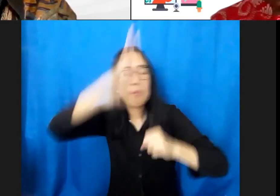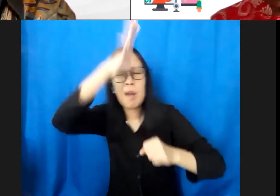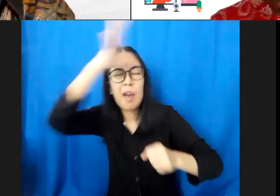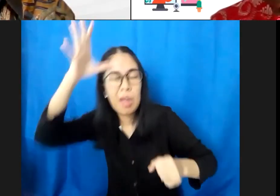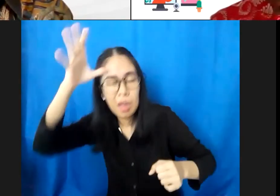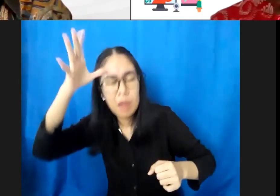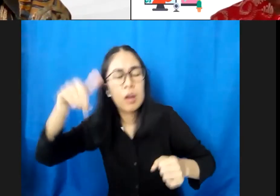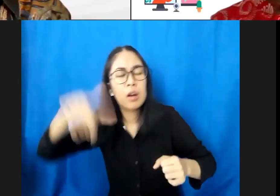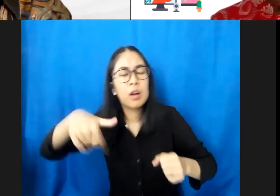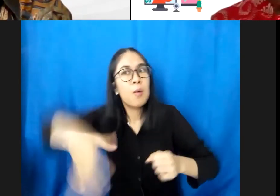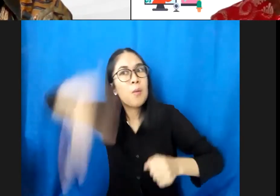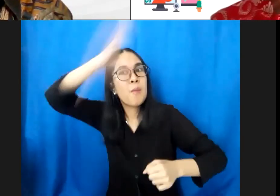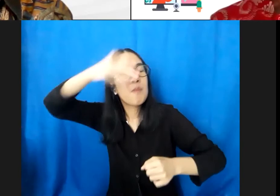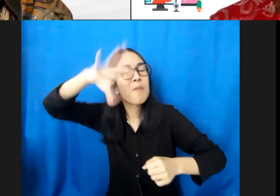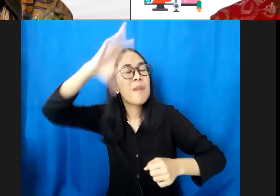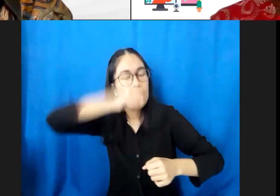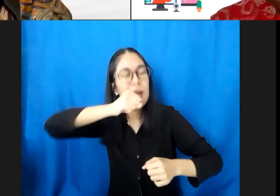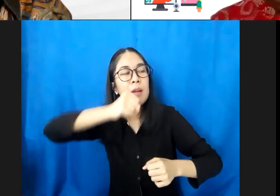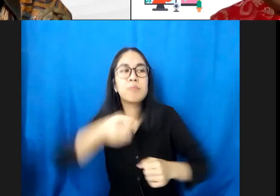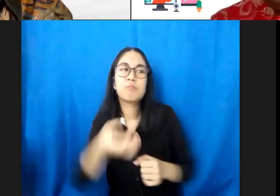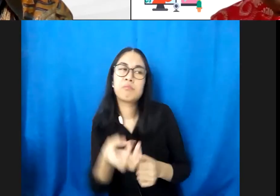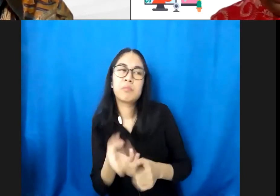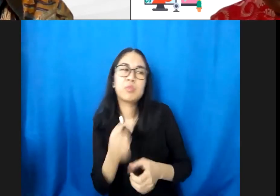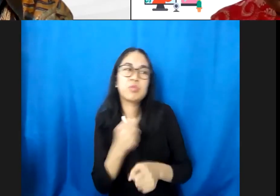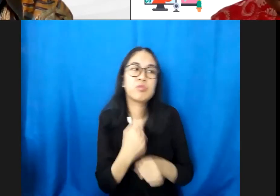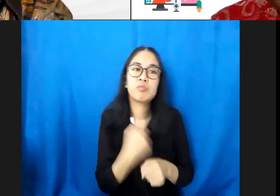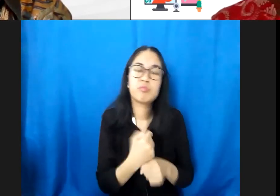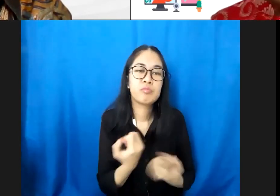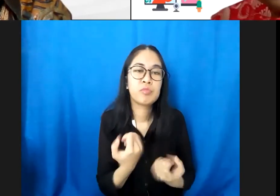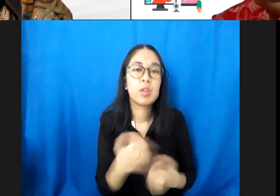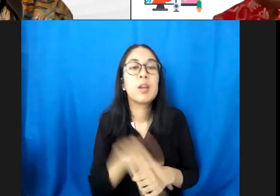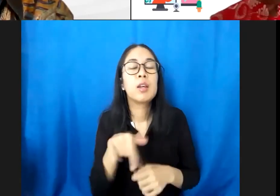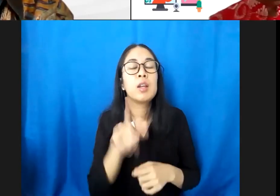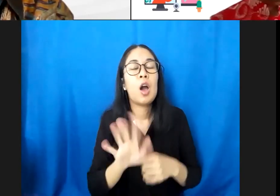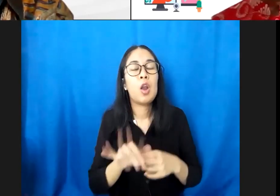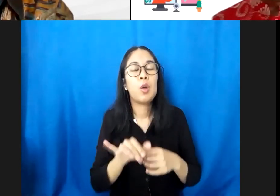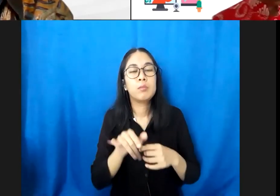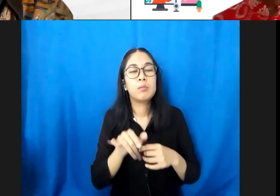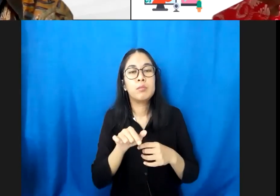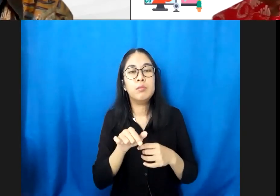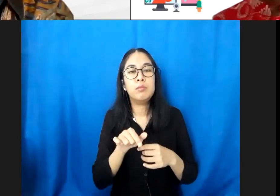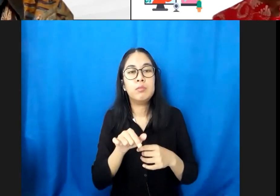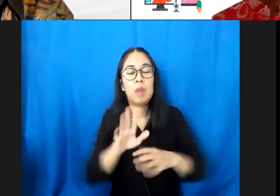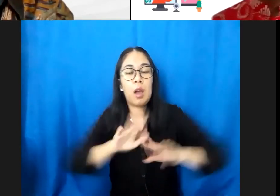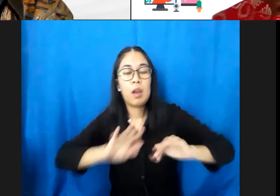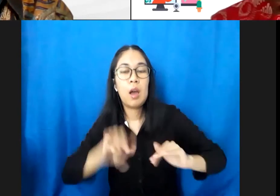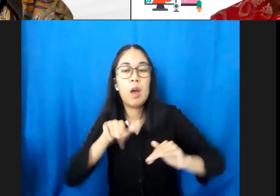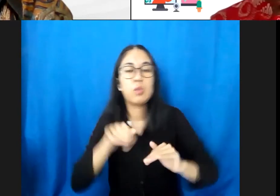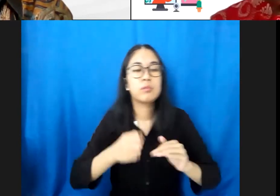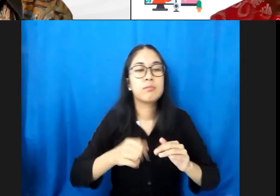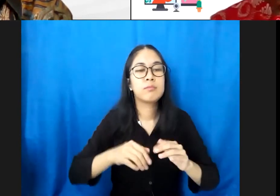tumbuh kembang anak itu tidak boleh melupakan orang tua jadi mereka harus tetap bersama-sama